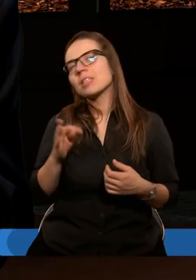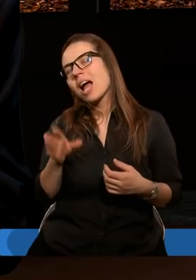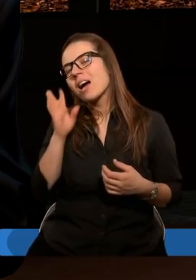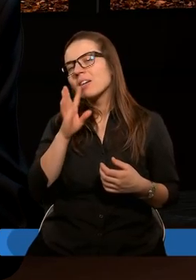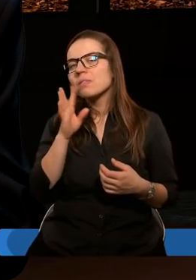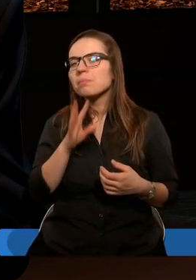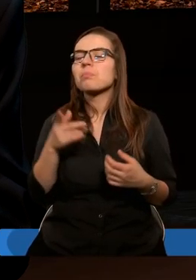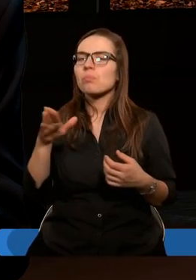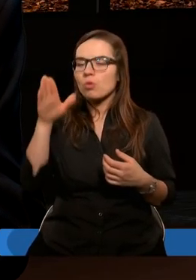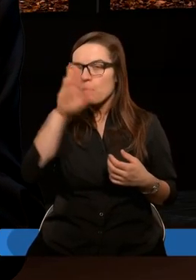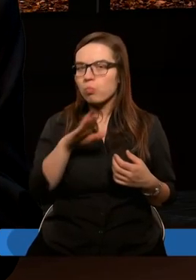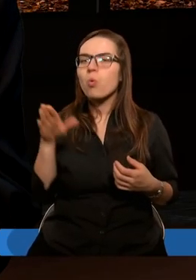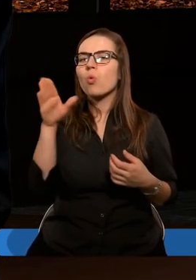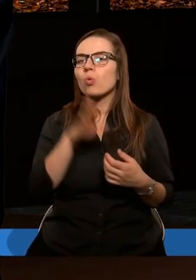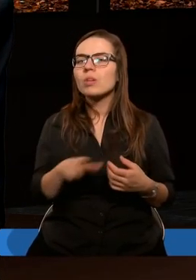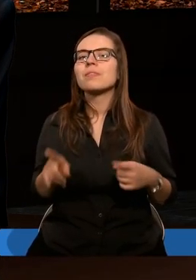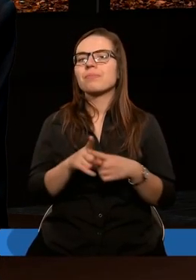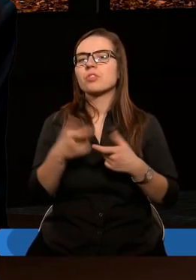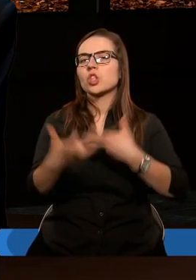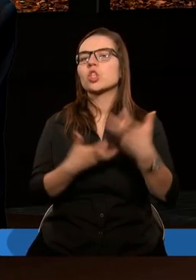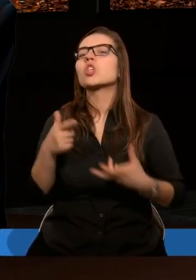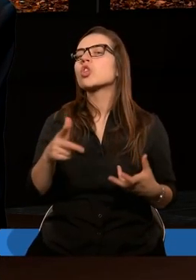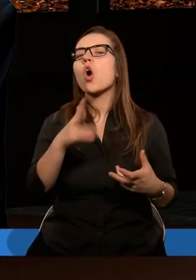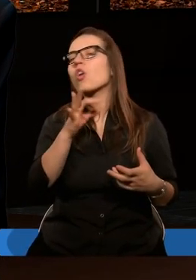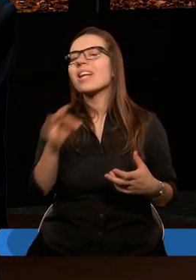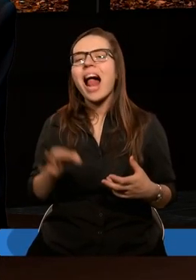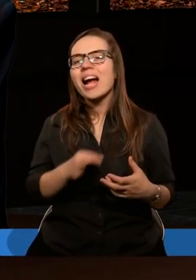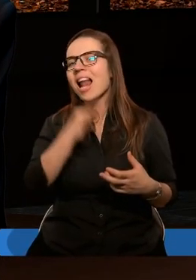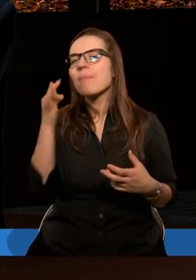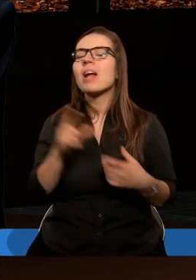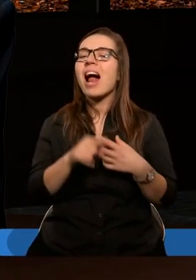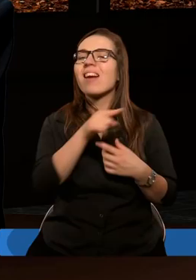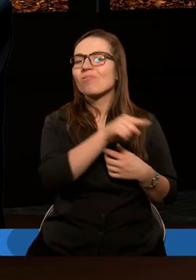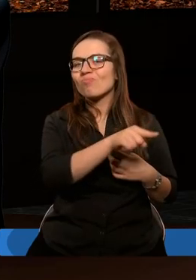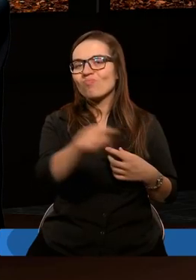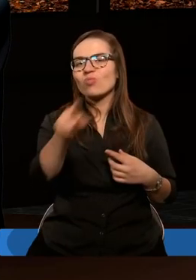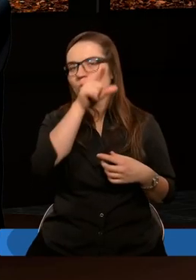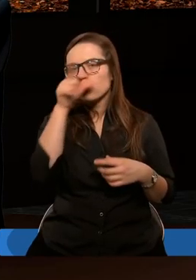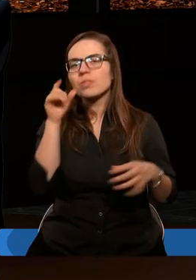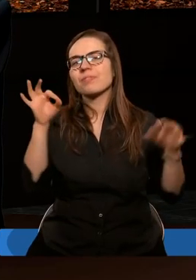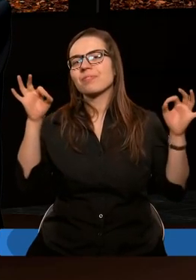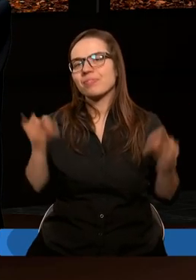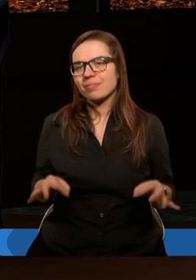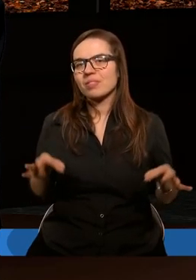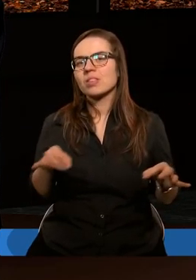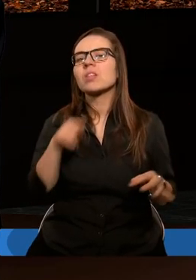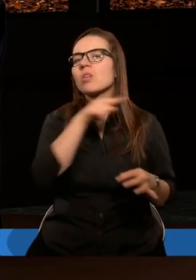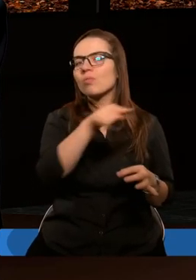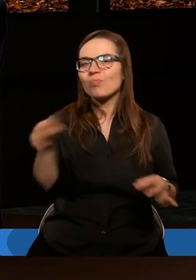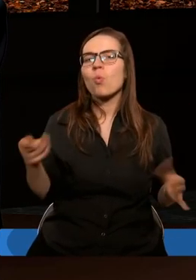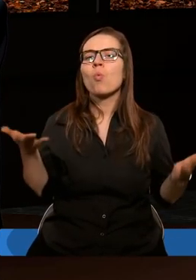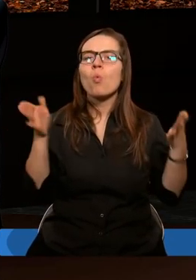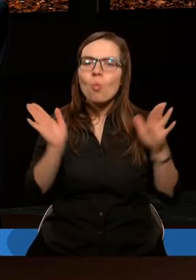także Bóg czyni to, co najlepsze, ale to oni się potykali, to oni